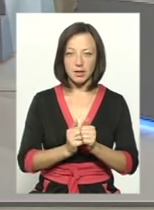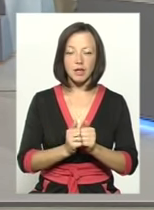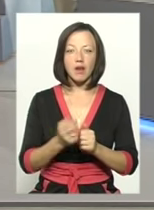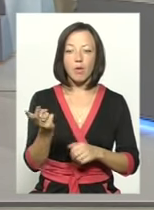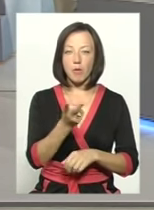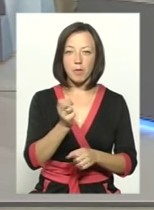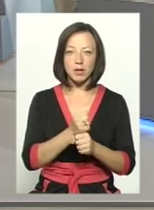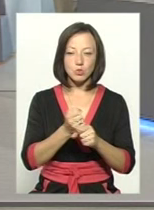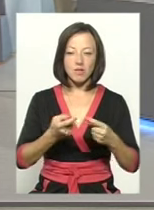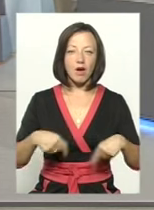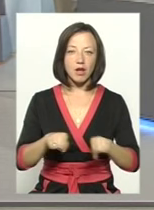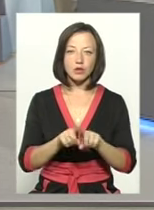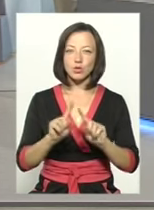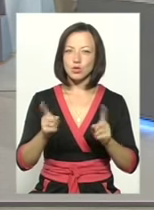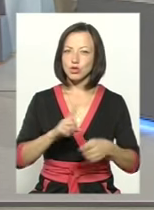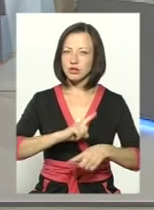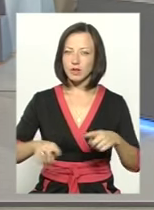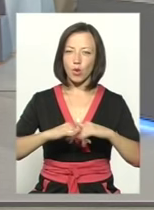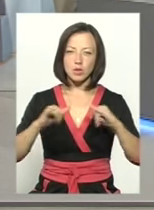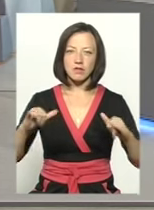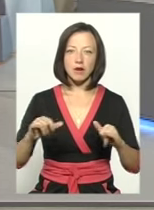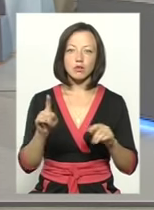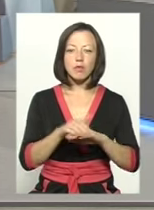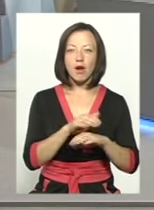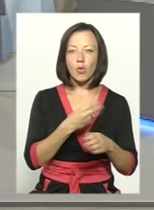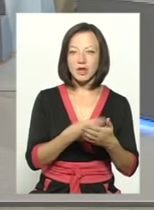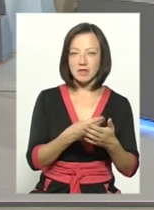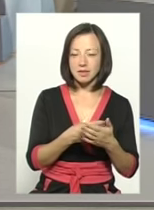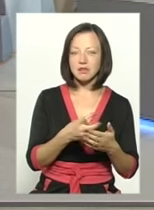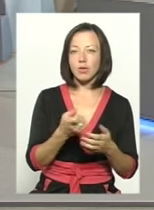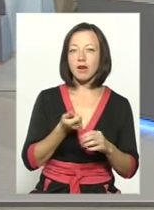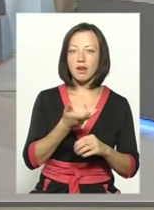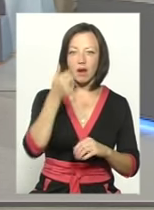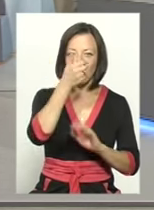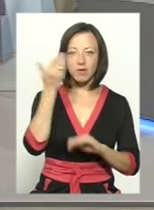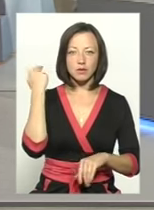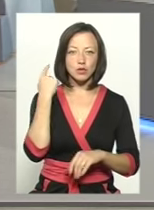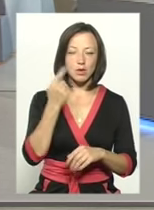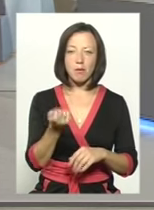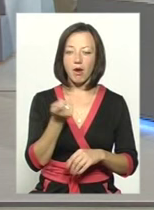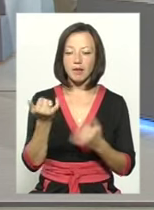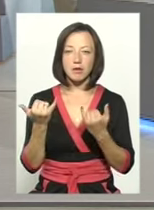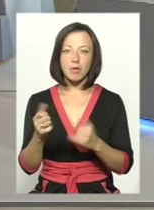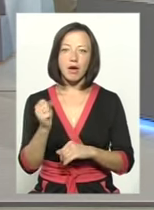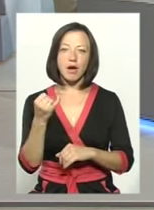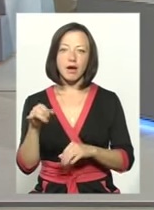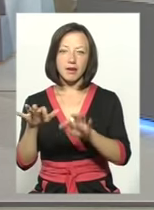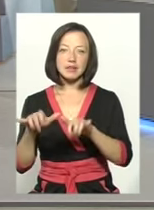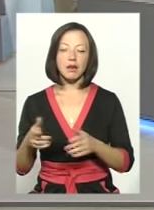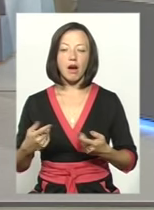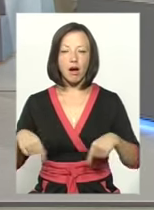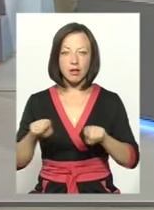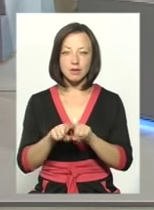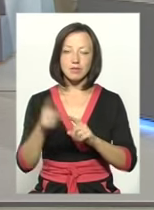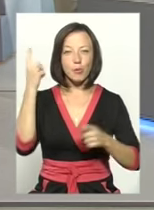ви обоє працюєте в галузях, які дуже стрінько розвиваються. Що про благодійництво, кілька років тому ми чули дуже мало, так само про ІТ-галузь. Давайте